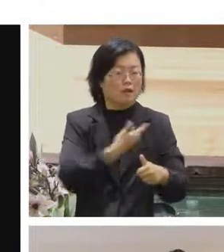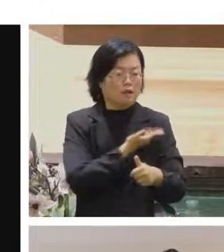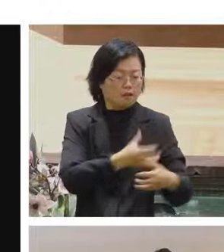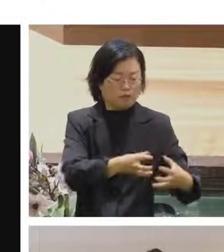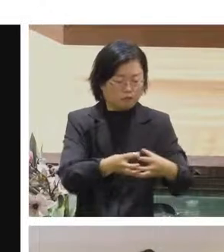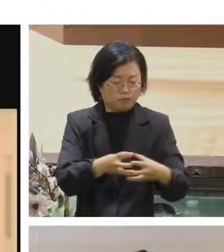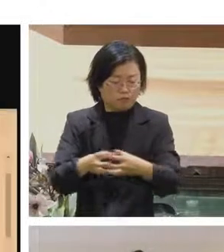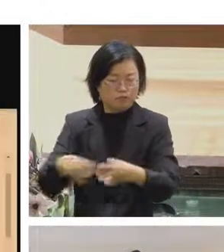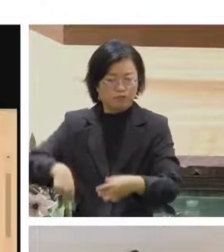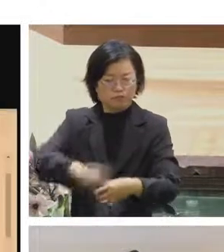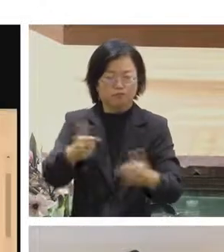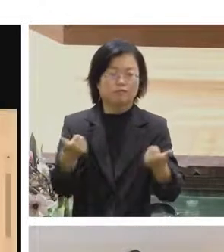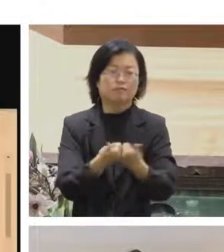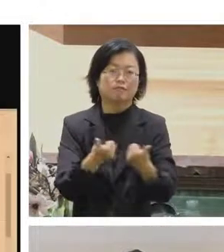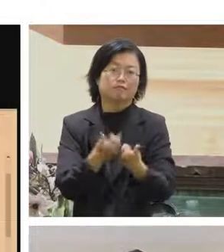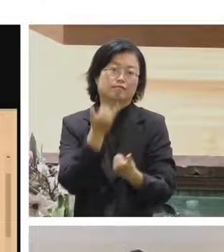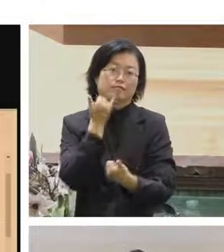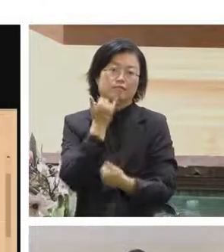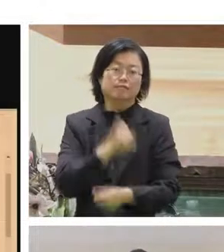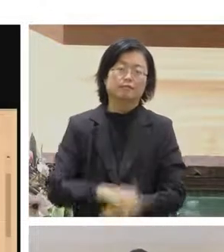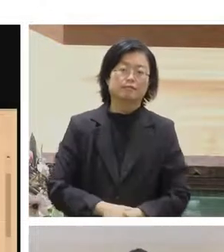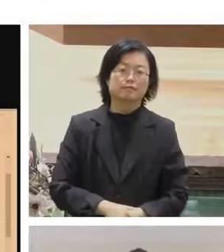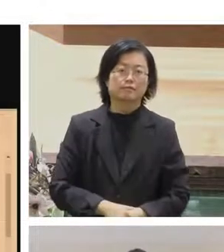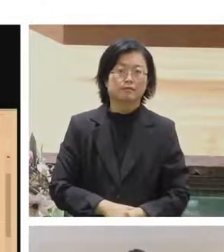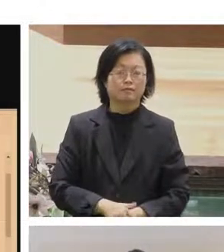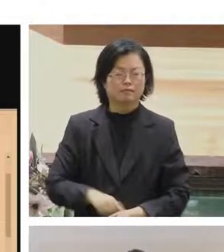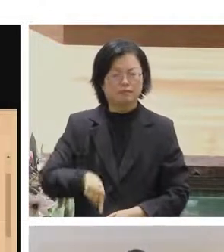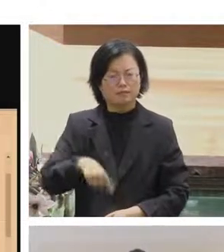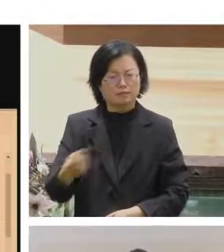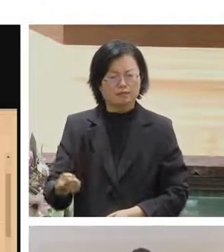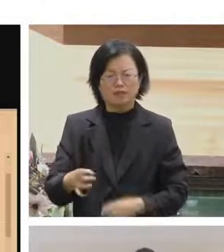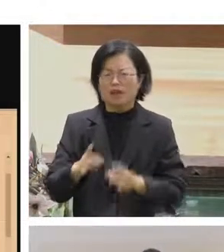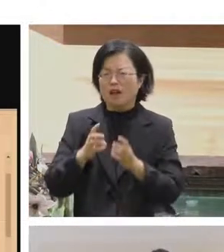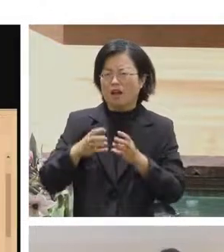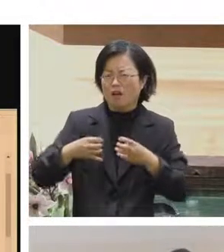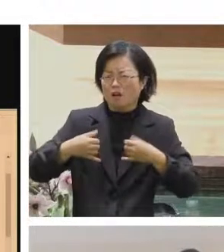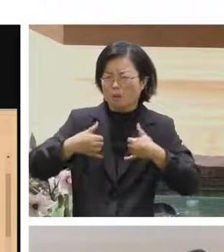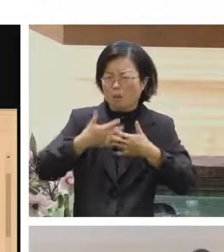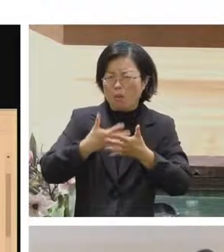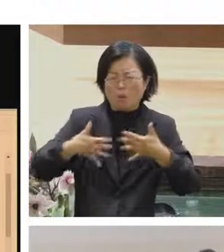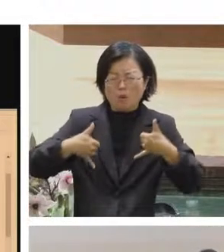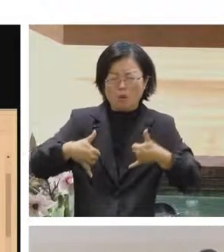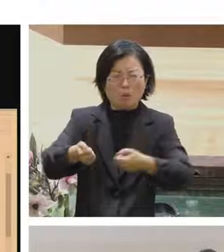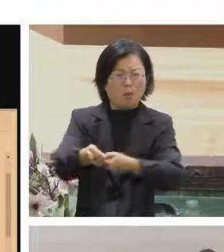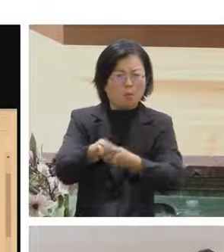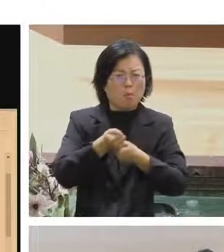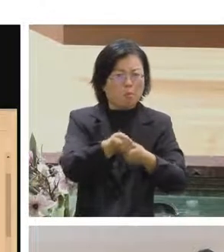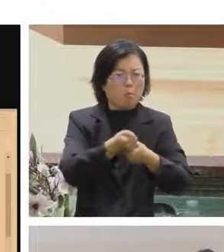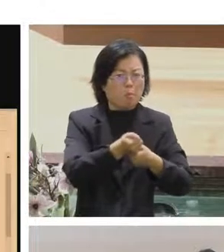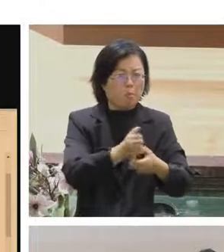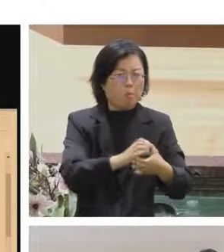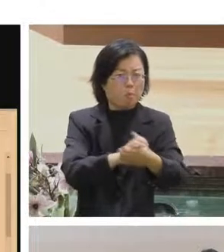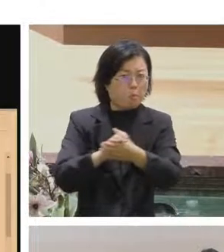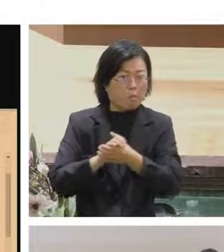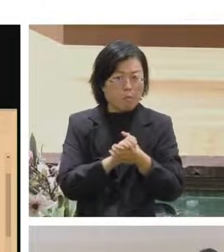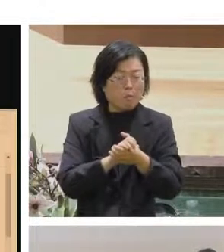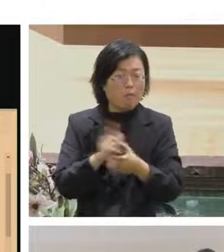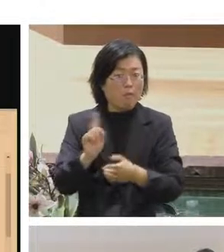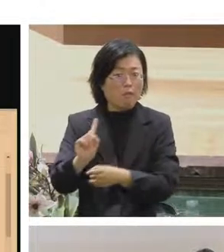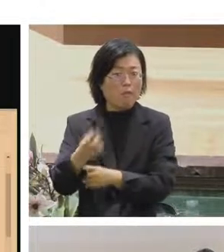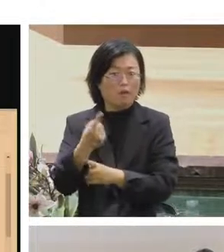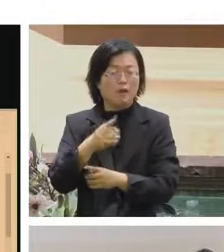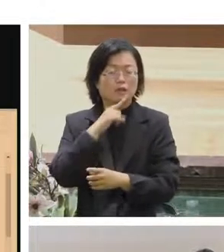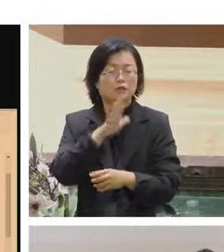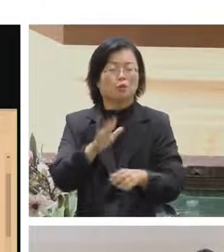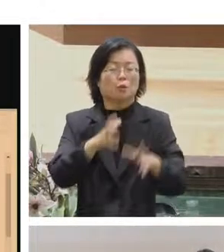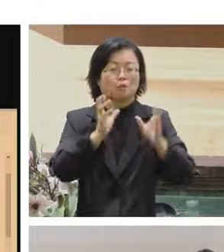會下一頁所以呢線上揪鬆是怎麼開始就是從這個線上揪鬆的平台那一開始